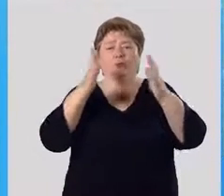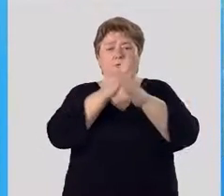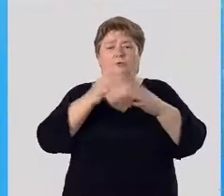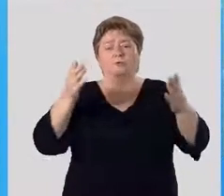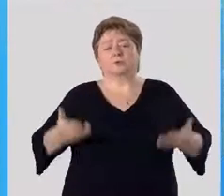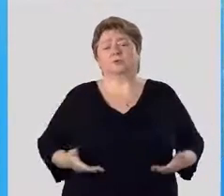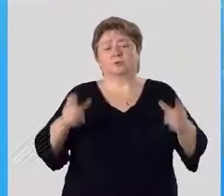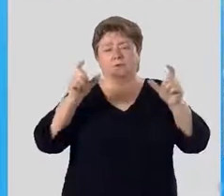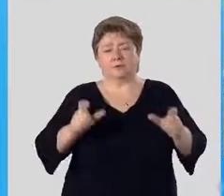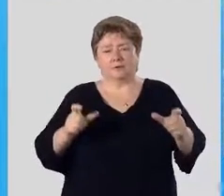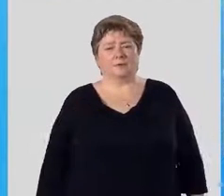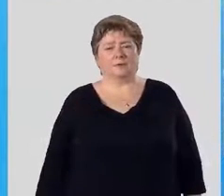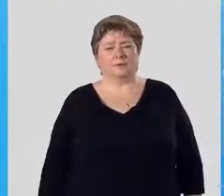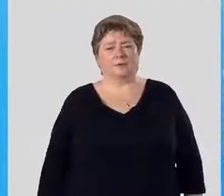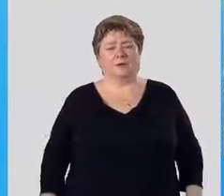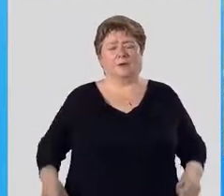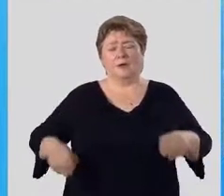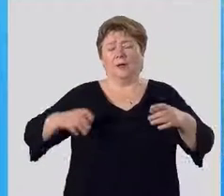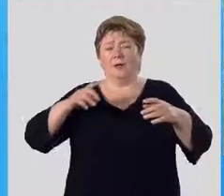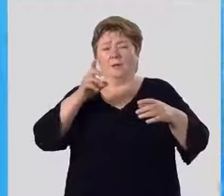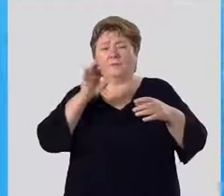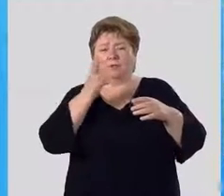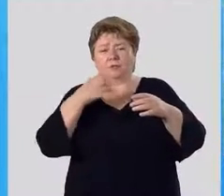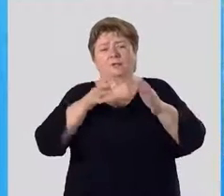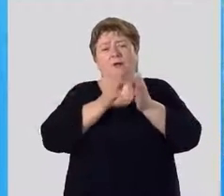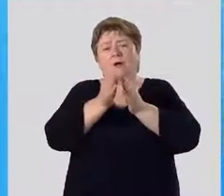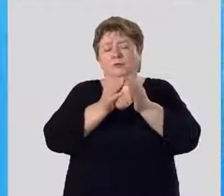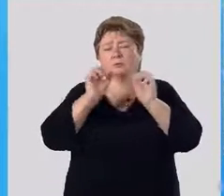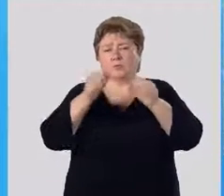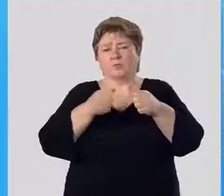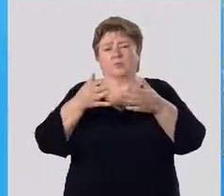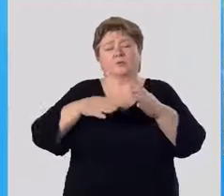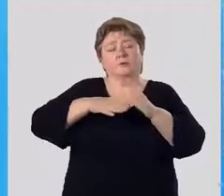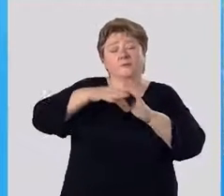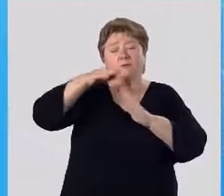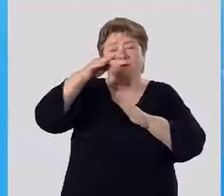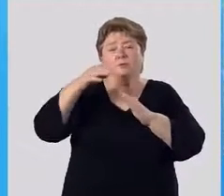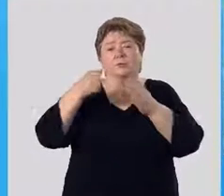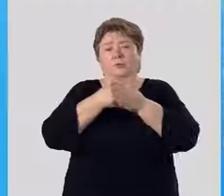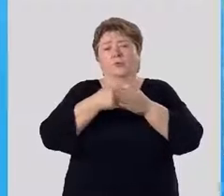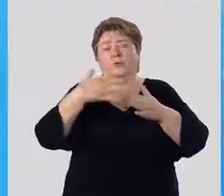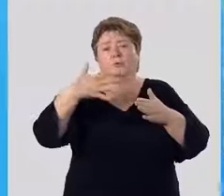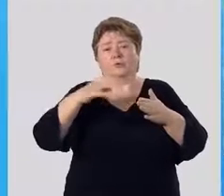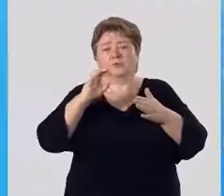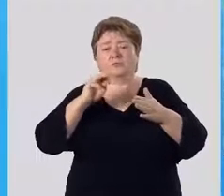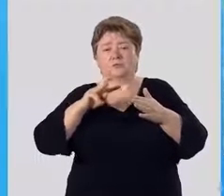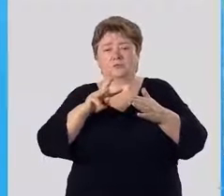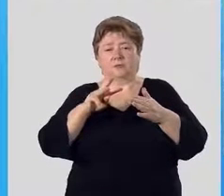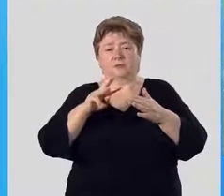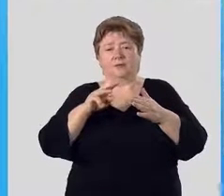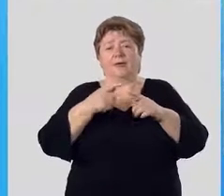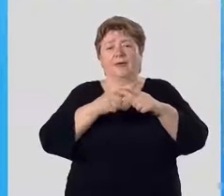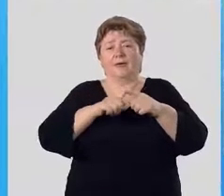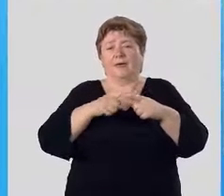и жизни человека? Бешеный огурец может достигать в высоту до 50 сантиметров.